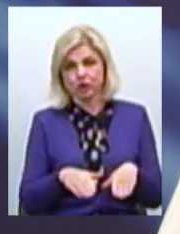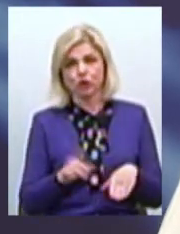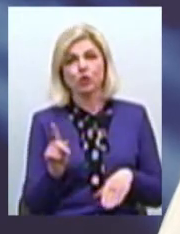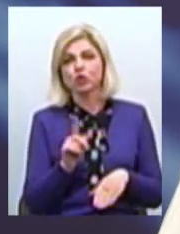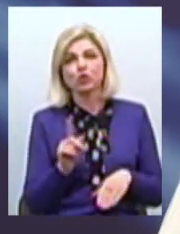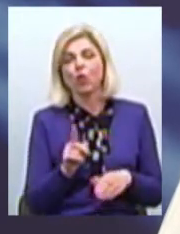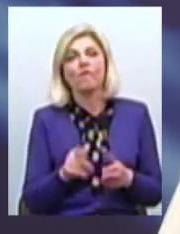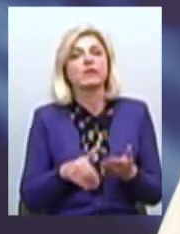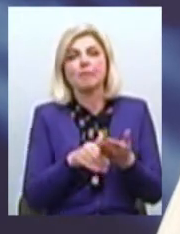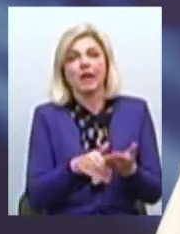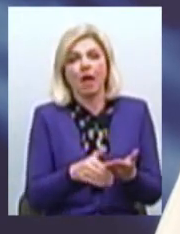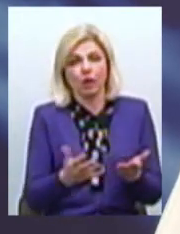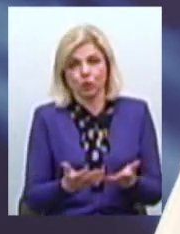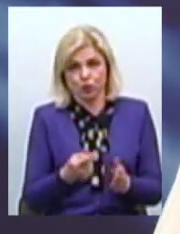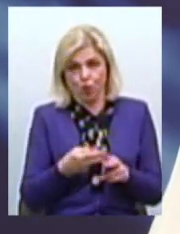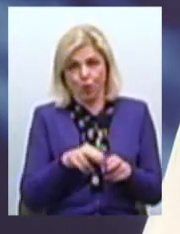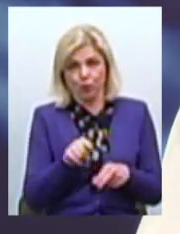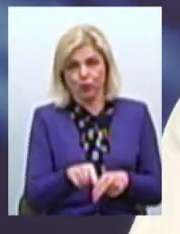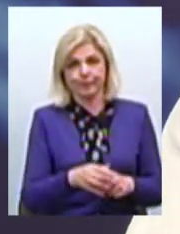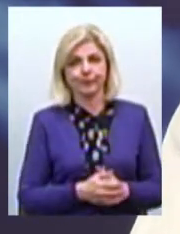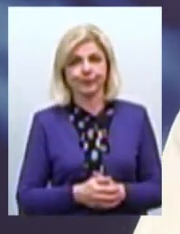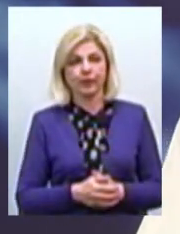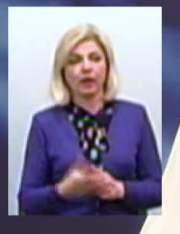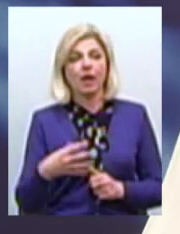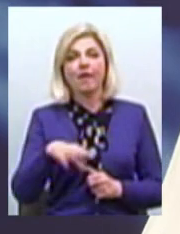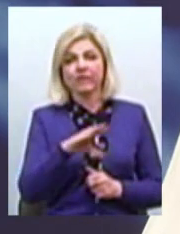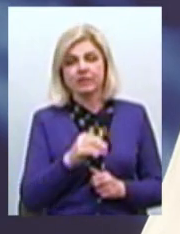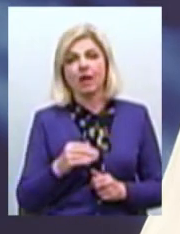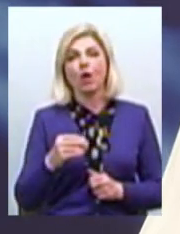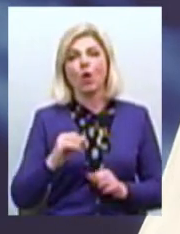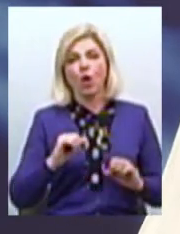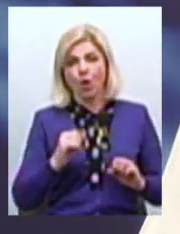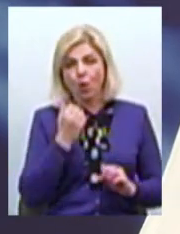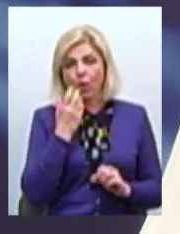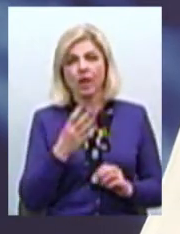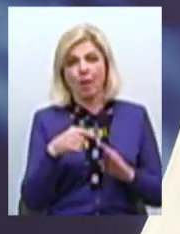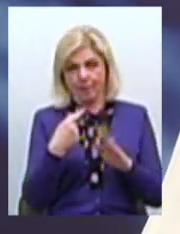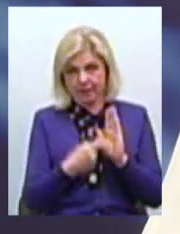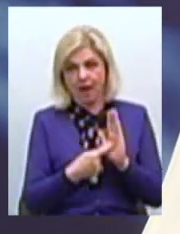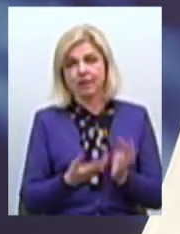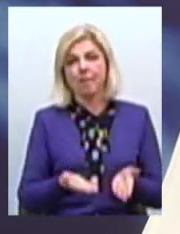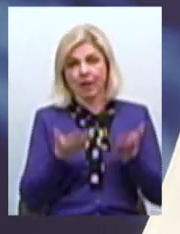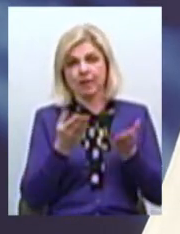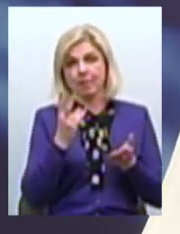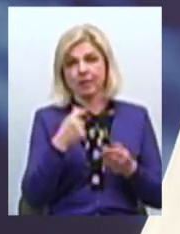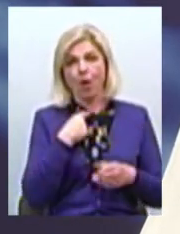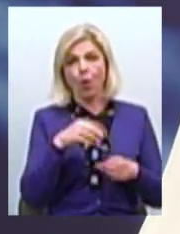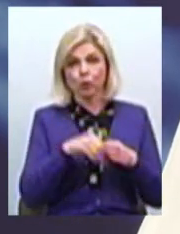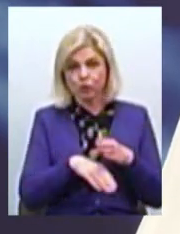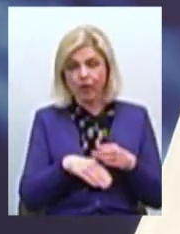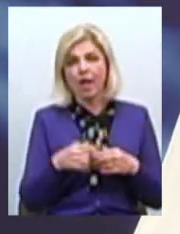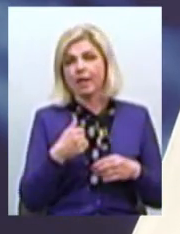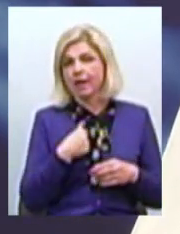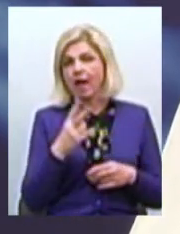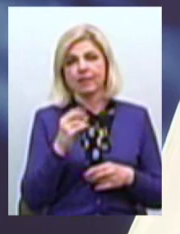власне сприяло цьому? Дивіться, всі, коли рішення ставиться на голосування повторно То я не ставлю